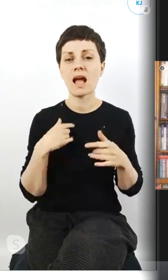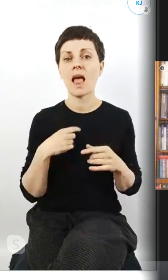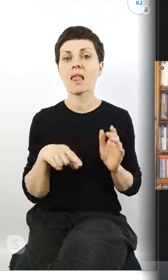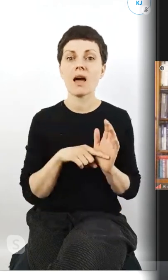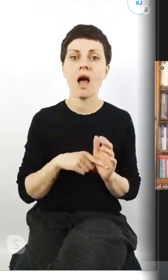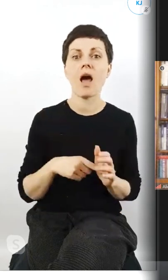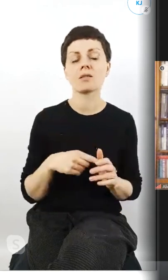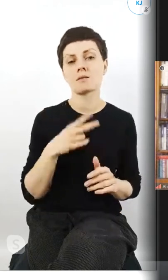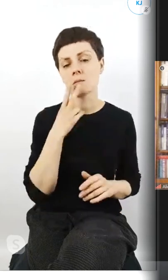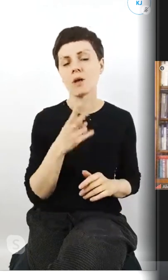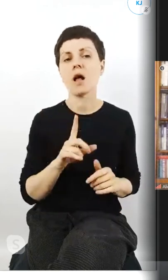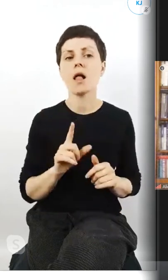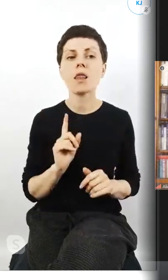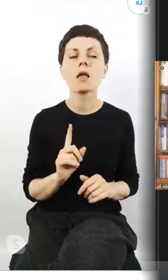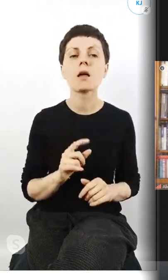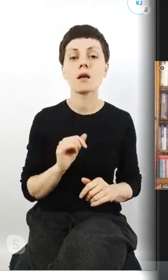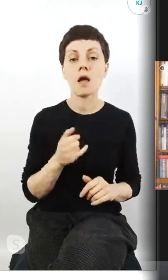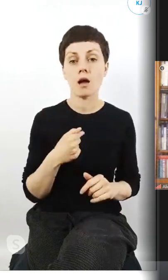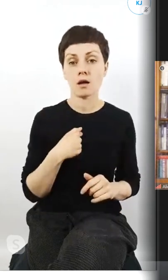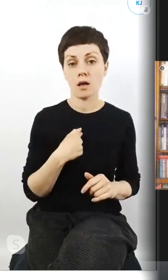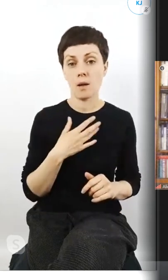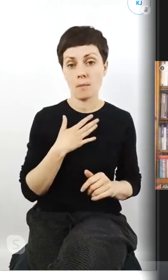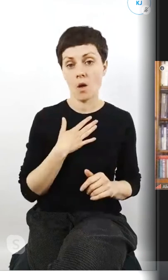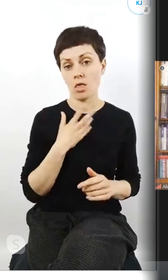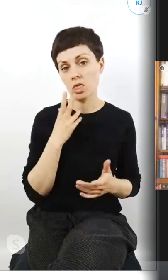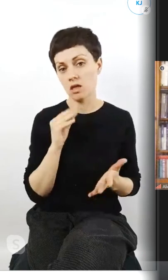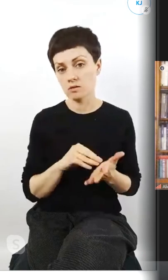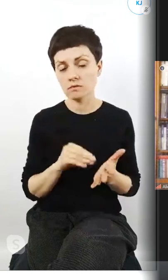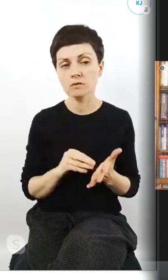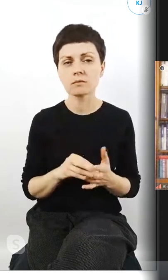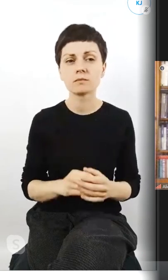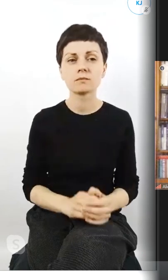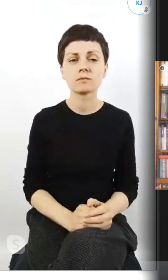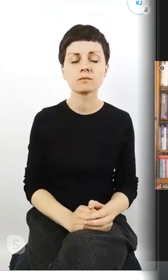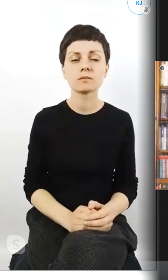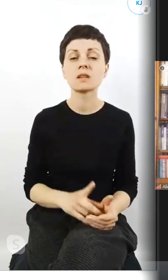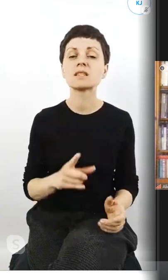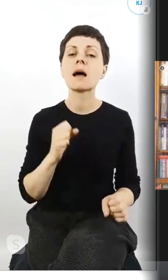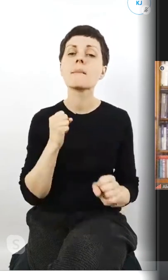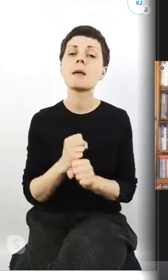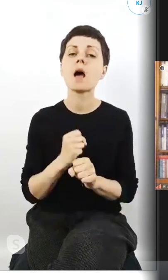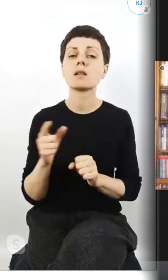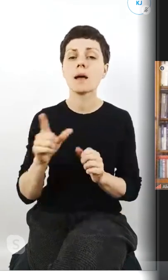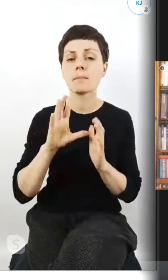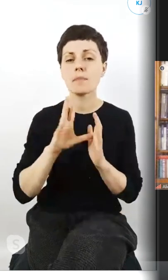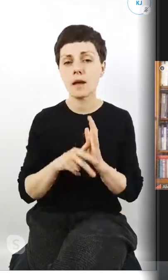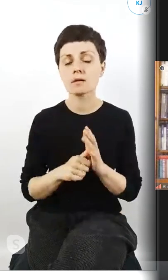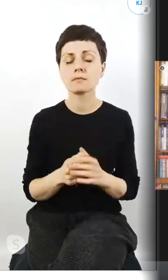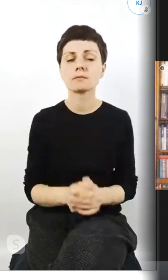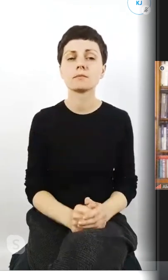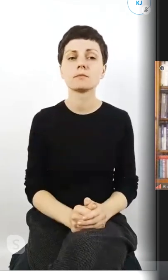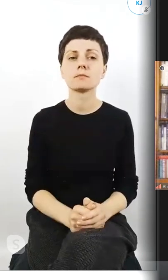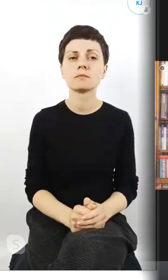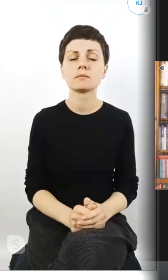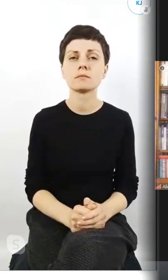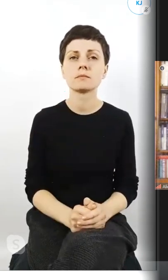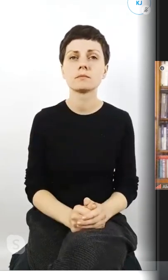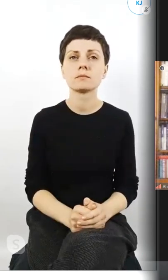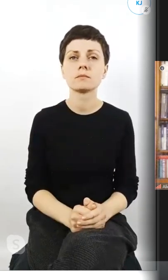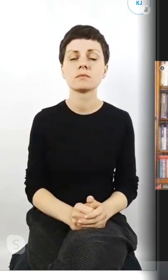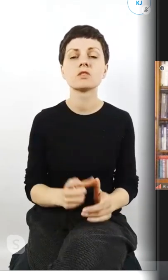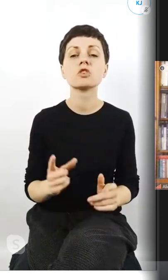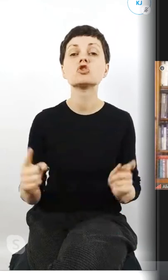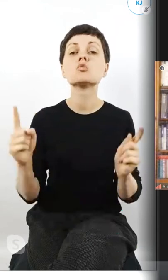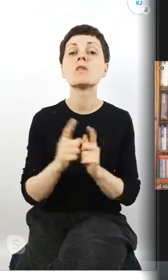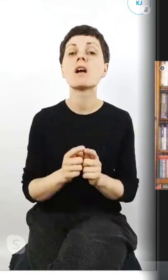ja mam doświadczenie z pracą z miastem to po pierwsze właśnie TKANIA 23 w ogóle